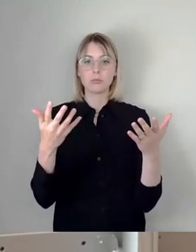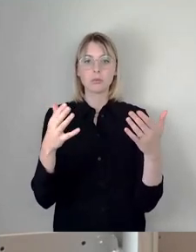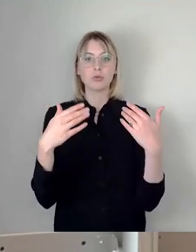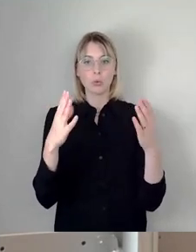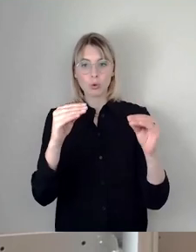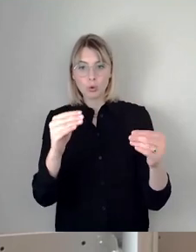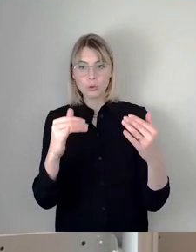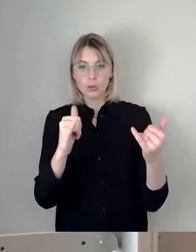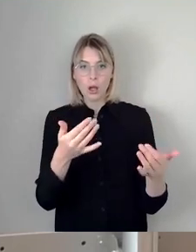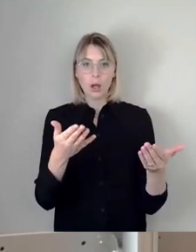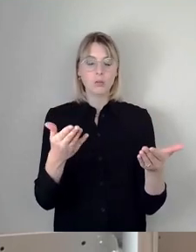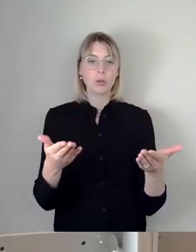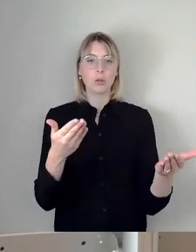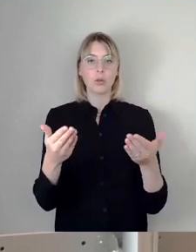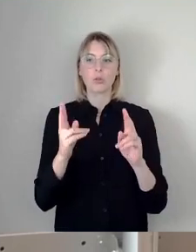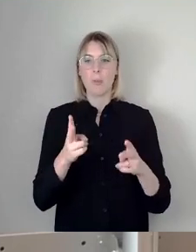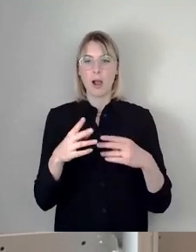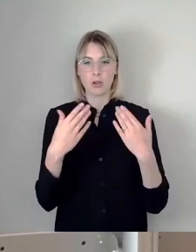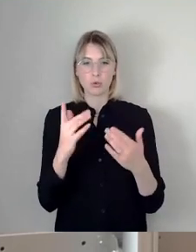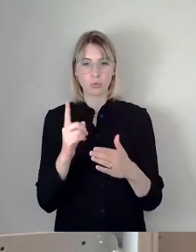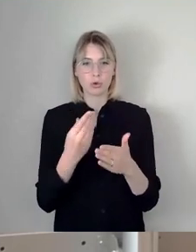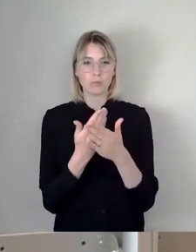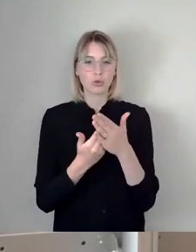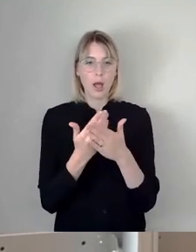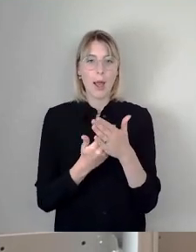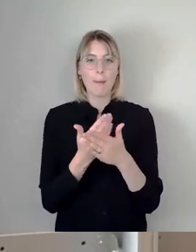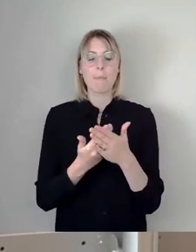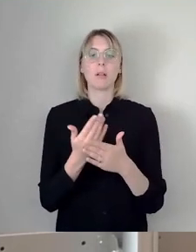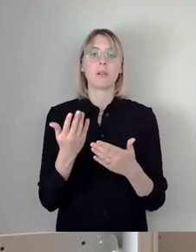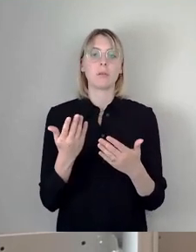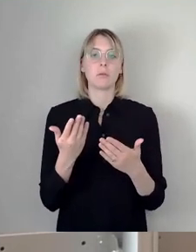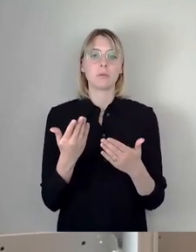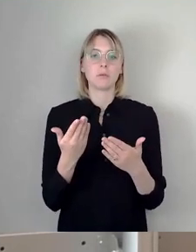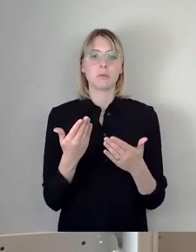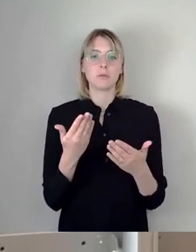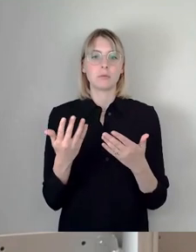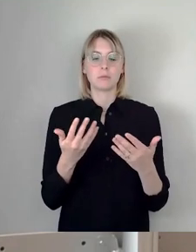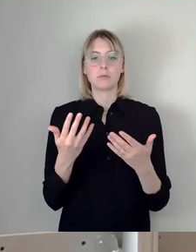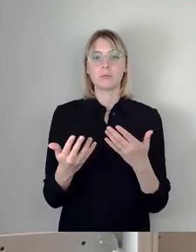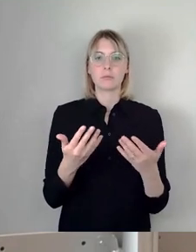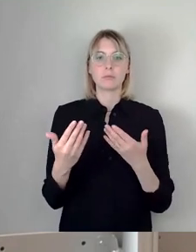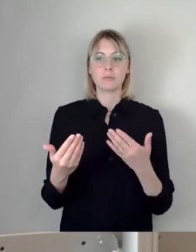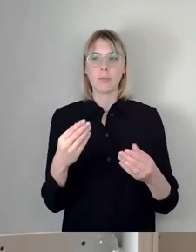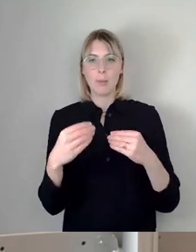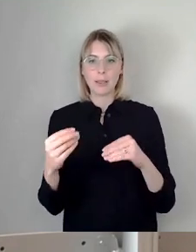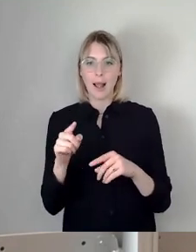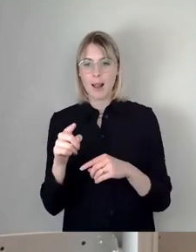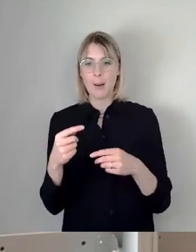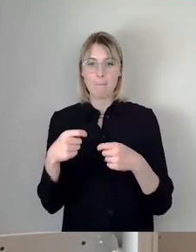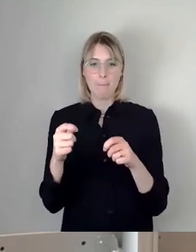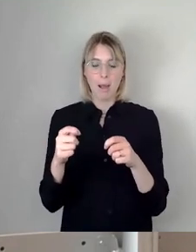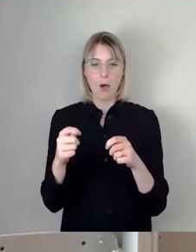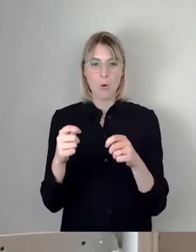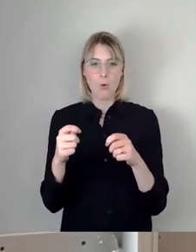normalerweise, wir beschreiben oder verwenden normierte Materialien im Bauwesen und wenn dort im Prinzip die aus